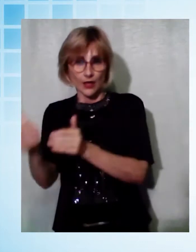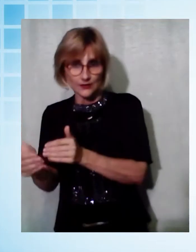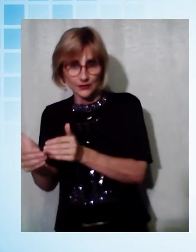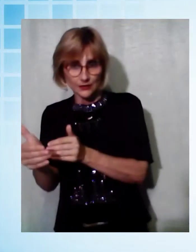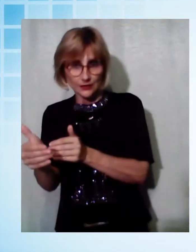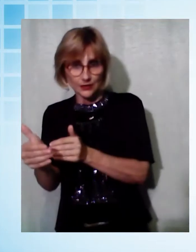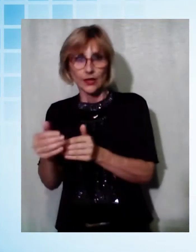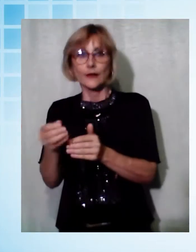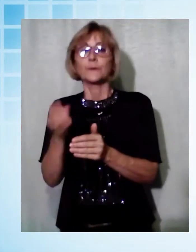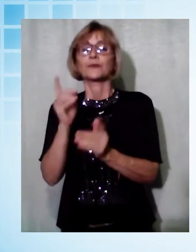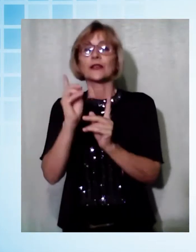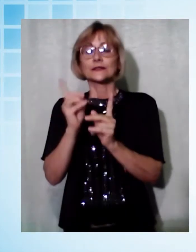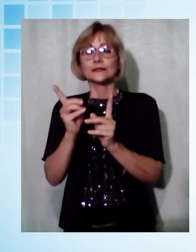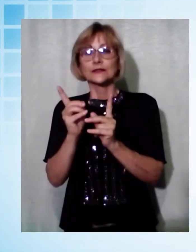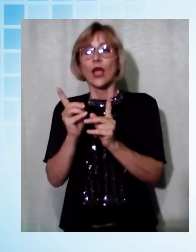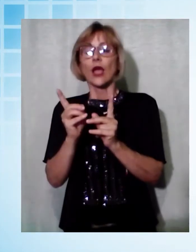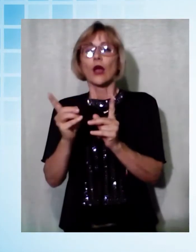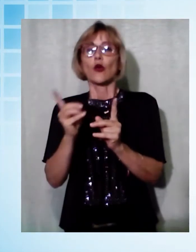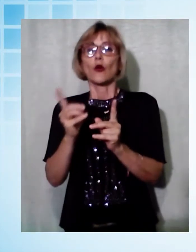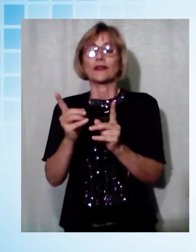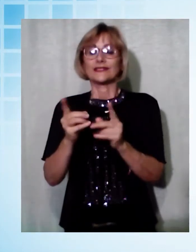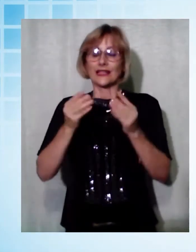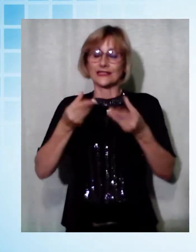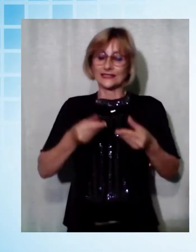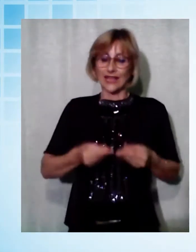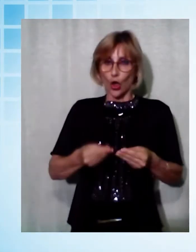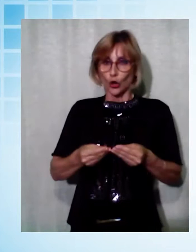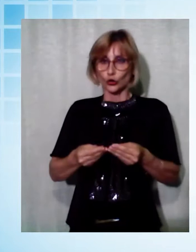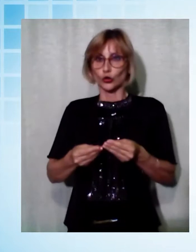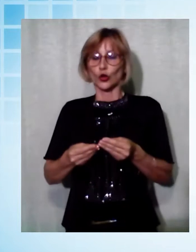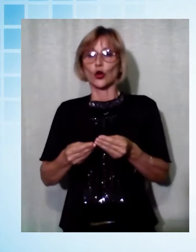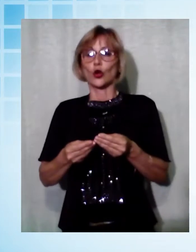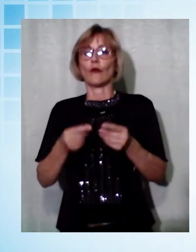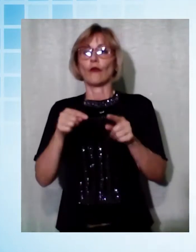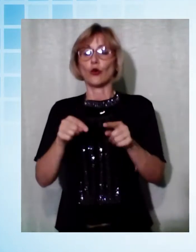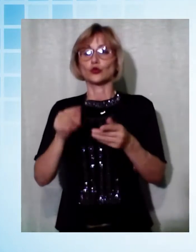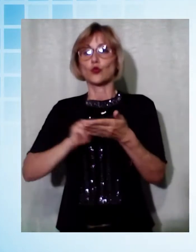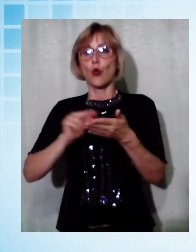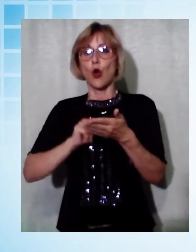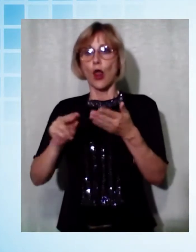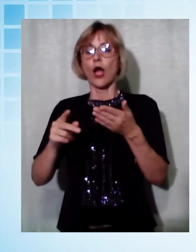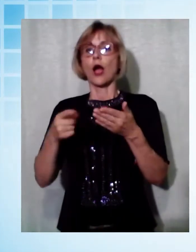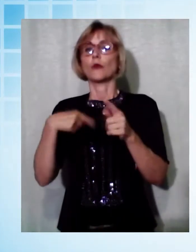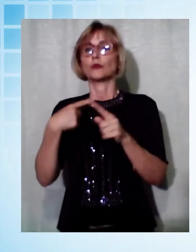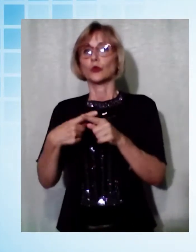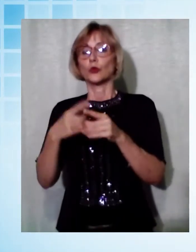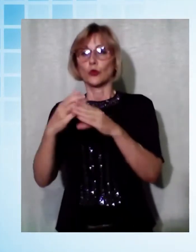attaccamento alla scuola che c'è stata dal salotto allo schermo e dallo schermo alla scuola fisica non ci sarà più. Che dobbiamo fare?